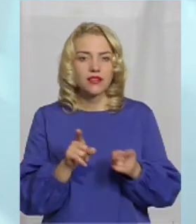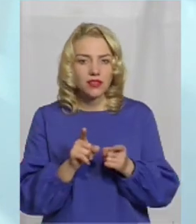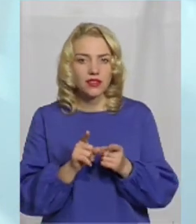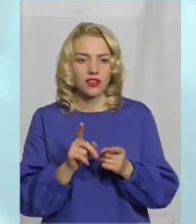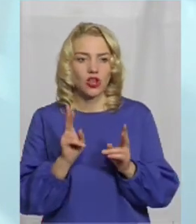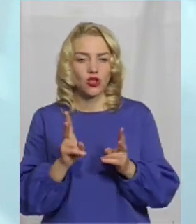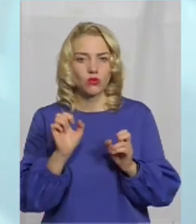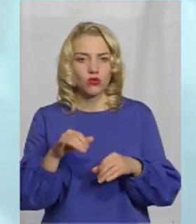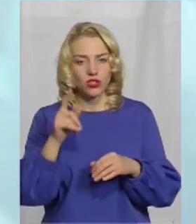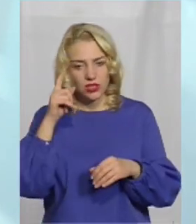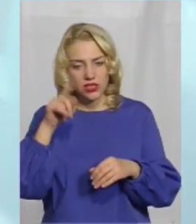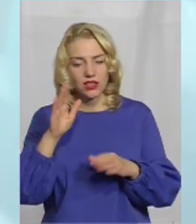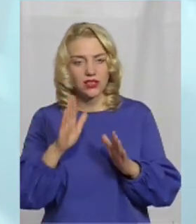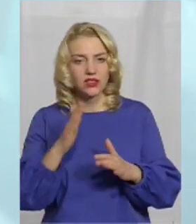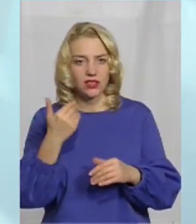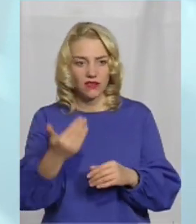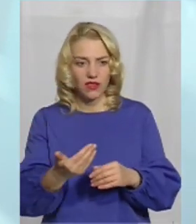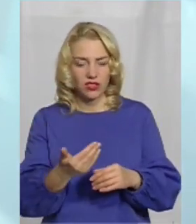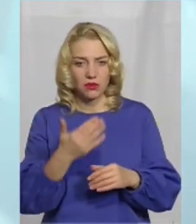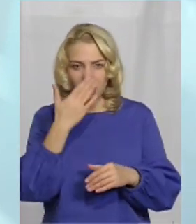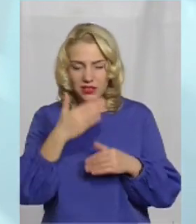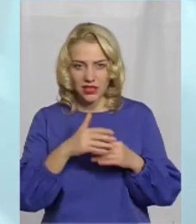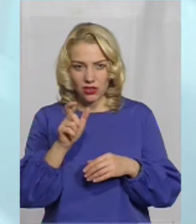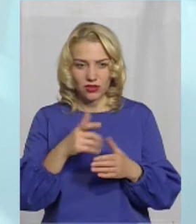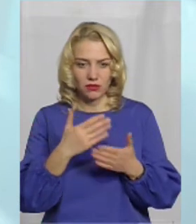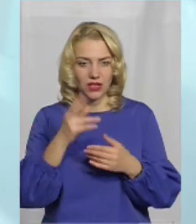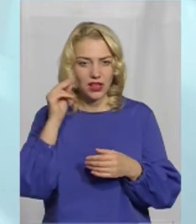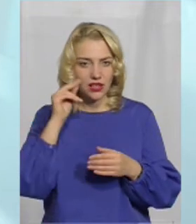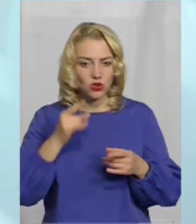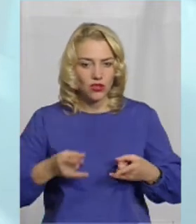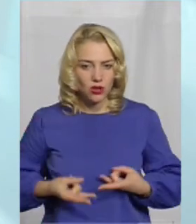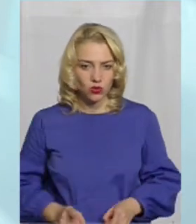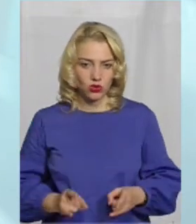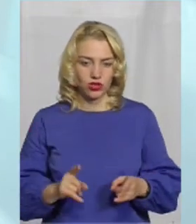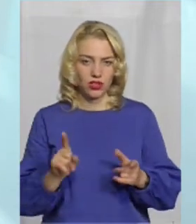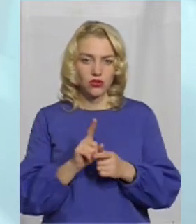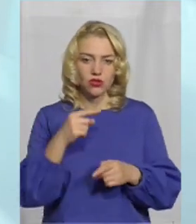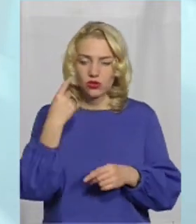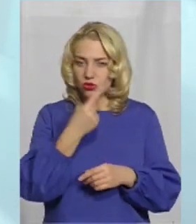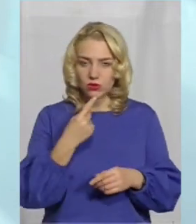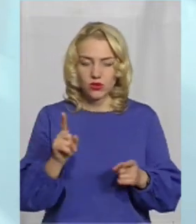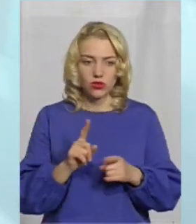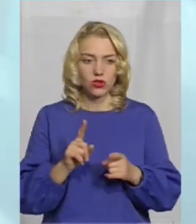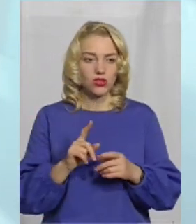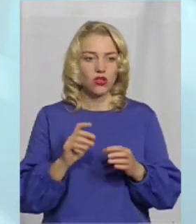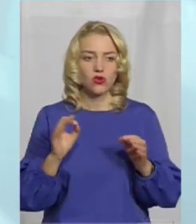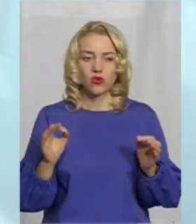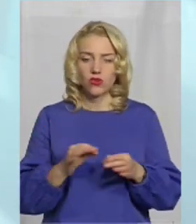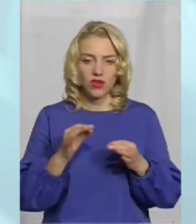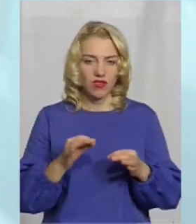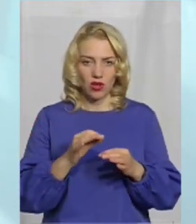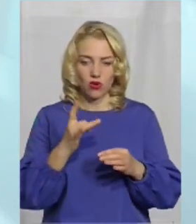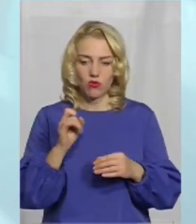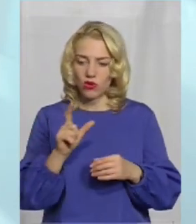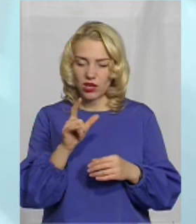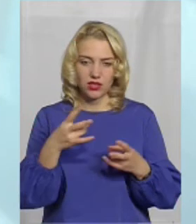яку може знати тільки ваша близька людина, там, дату народження, чи ще щось таке особисте. Але в жодному разі не треба